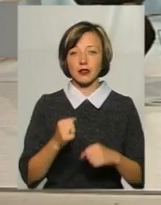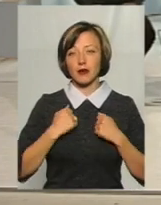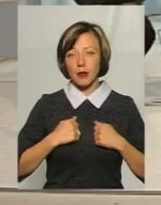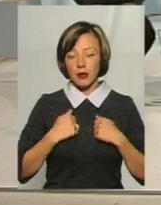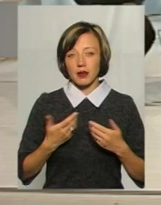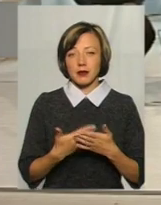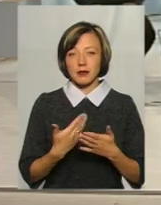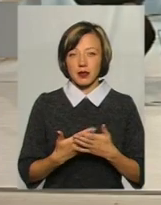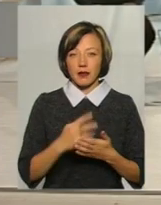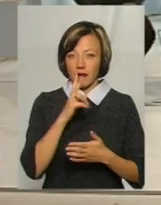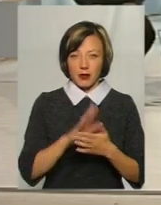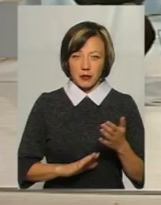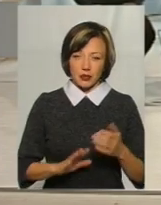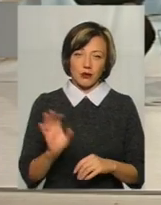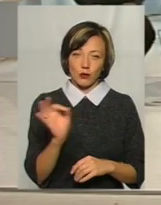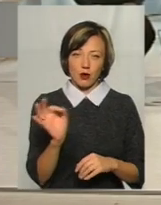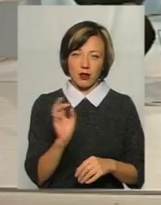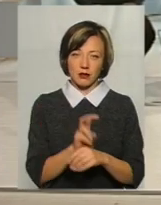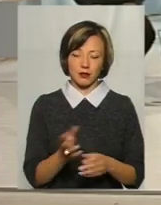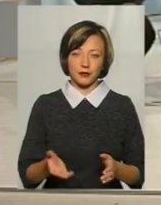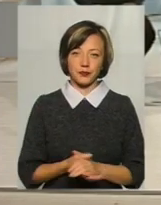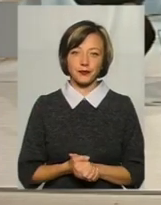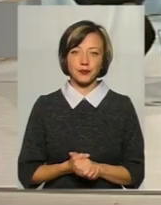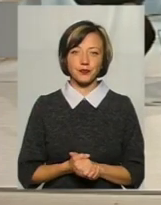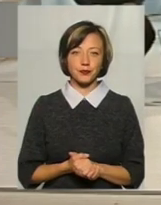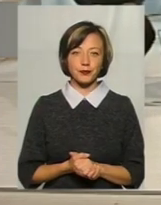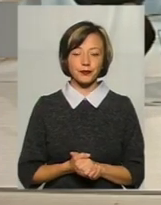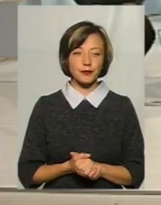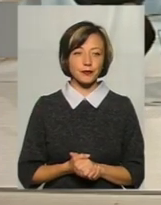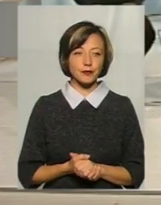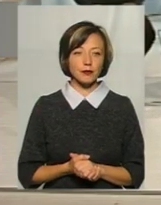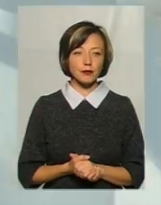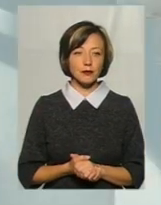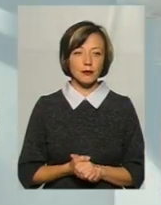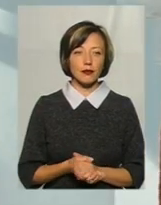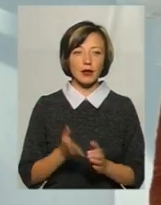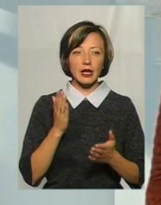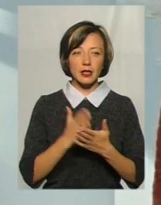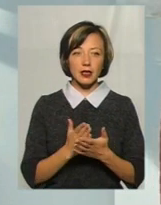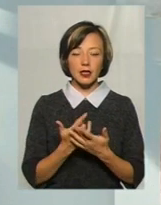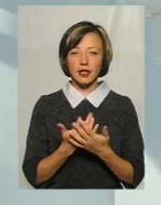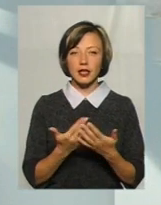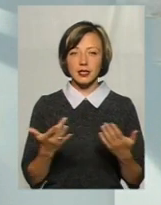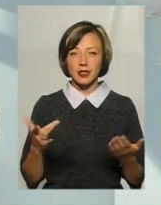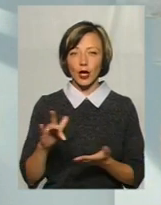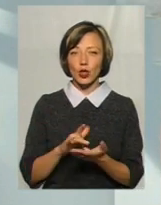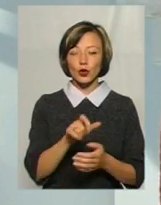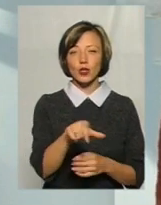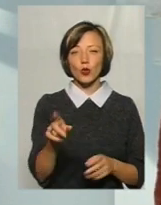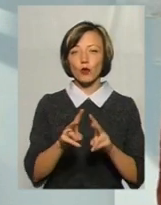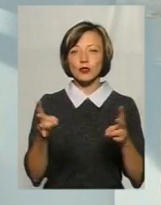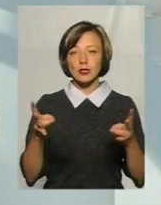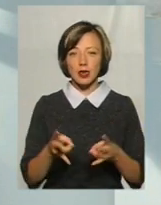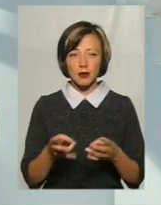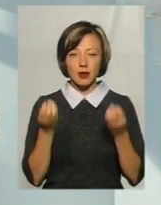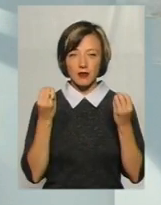душ, чи, вибачте, сходити за своїми фізіологічними потребами. Є різні туристи, комусь треба